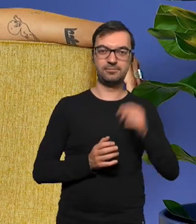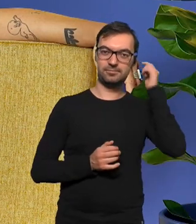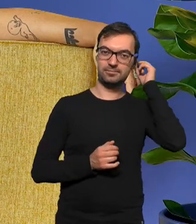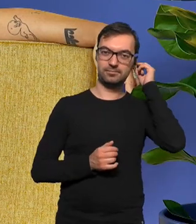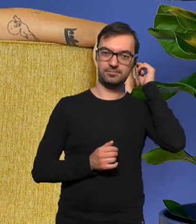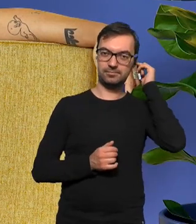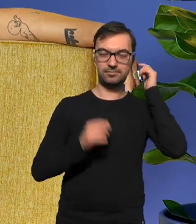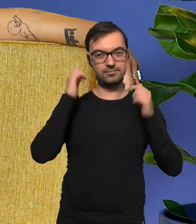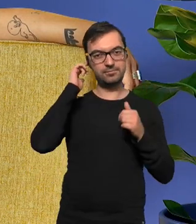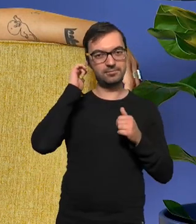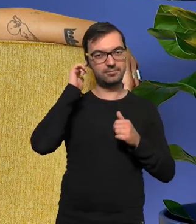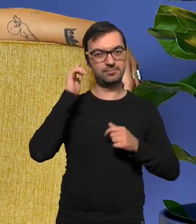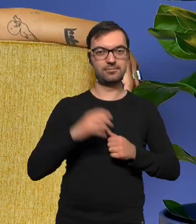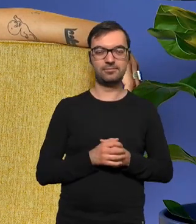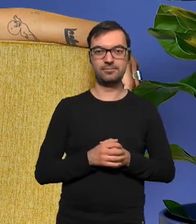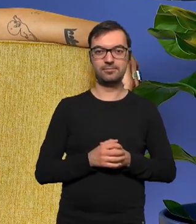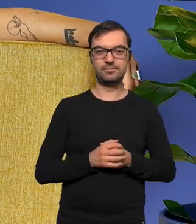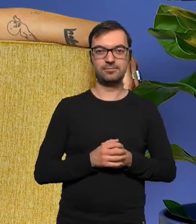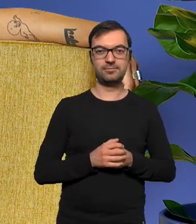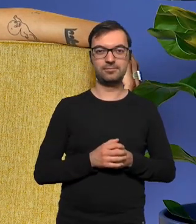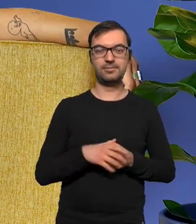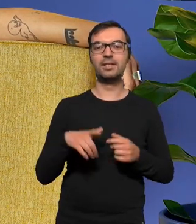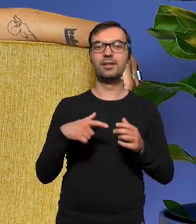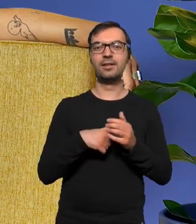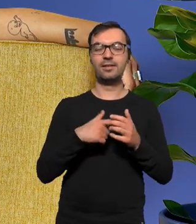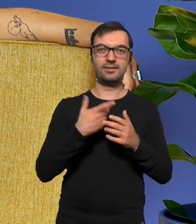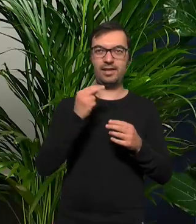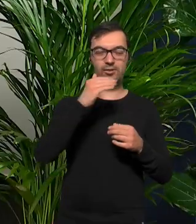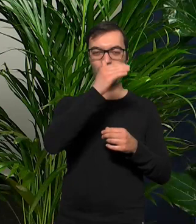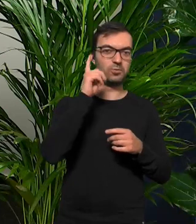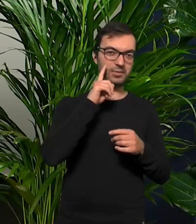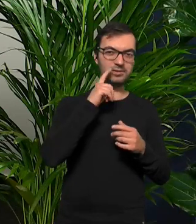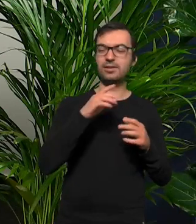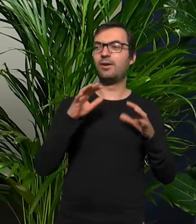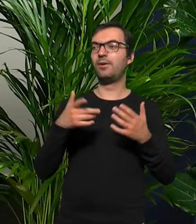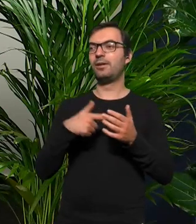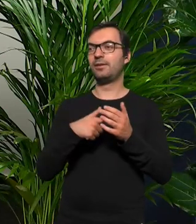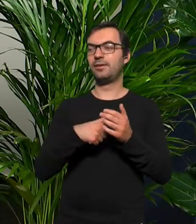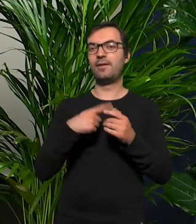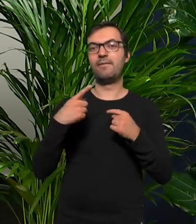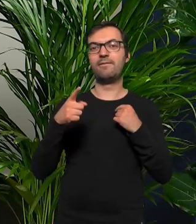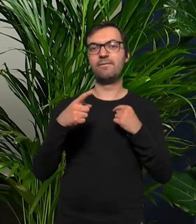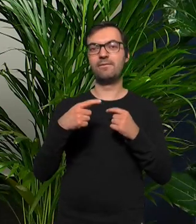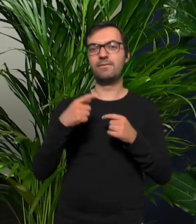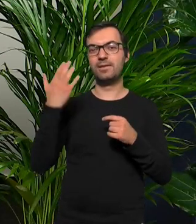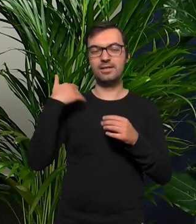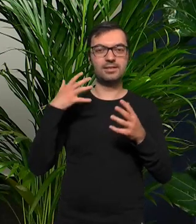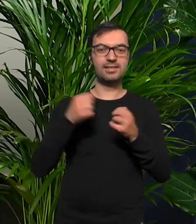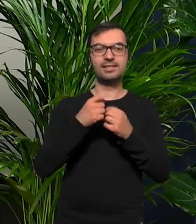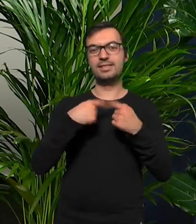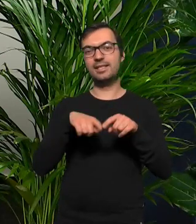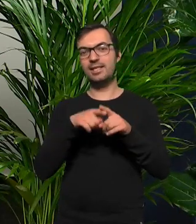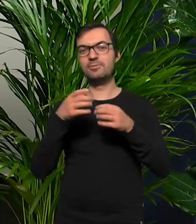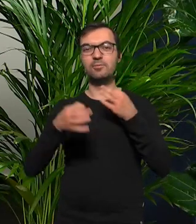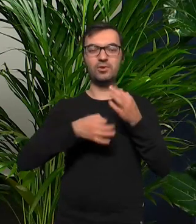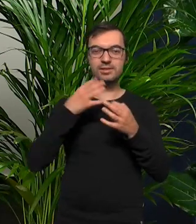ust mężczyzn rosły wielokrotnie jakby podsyłałeś jakieś rzeczy które odnajdywałeś jakichś zespołów czy